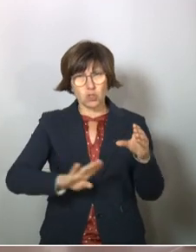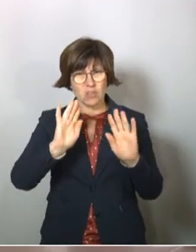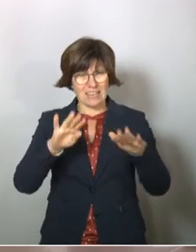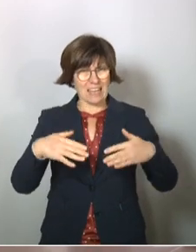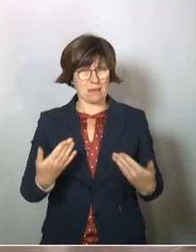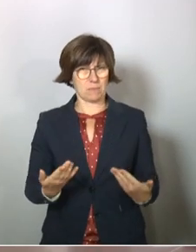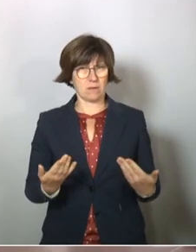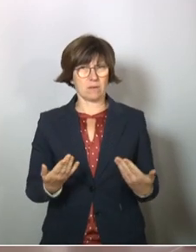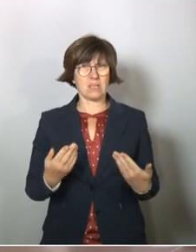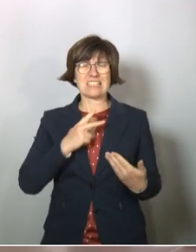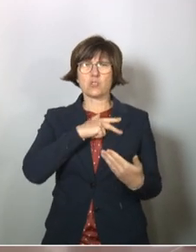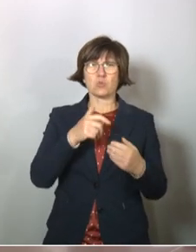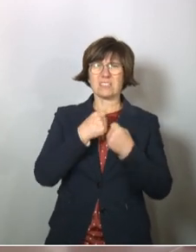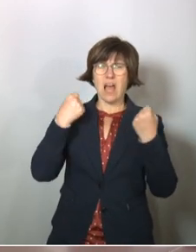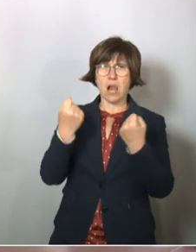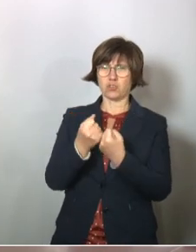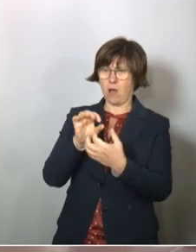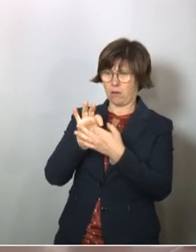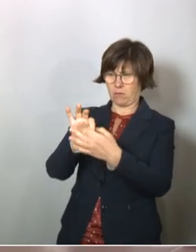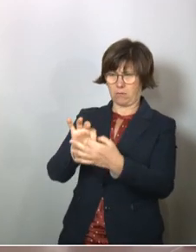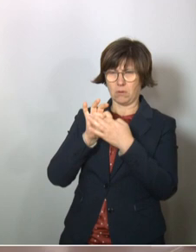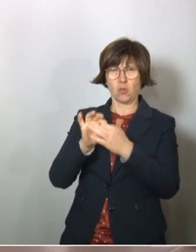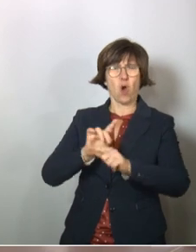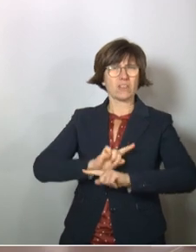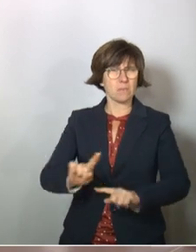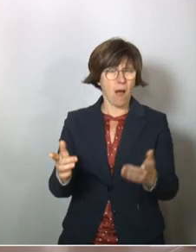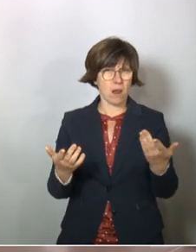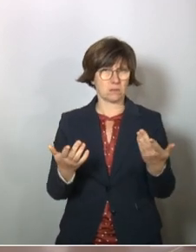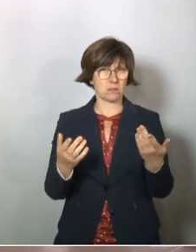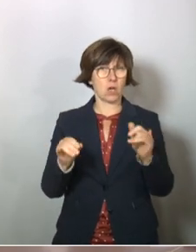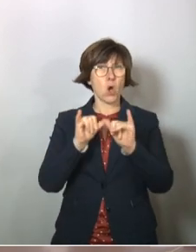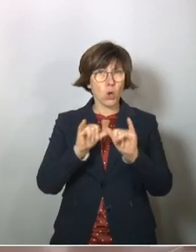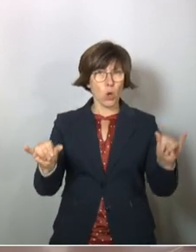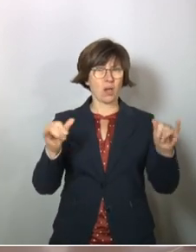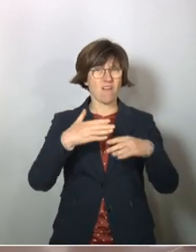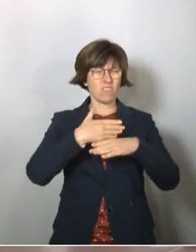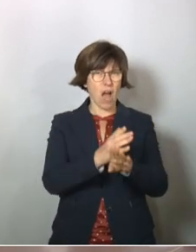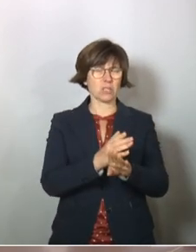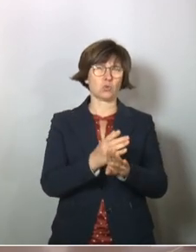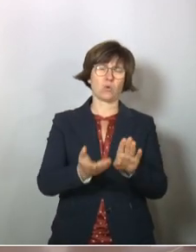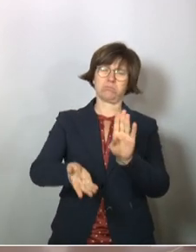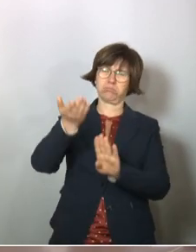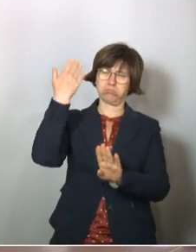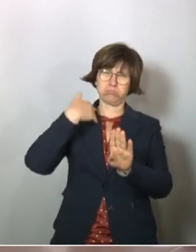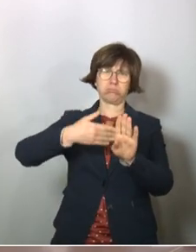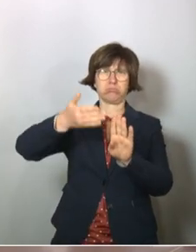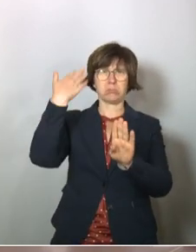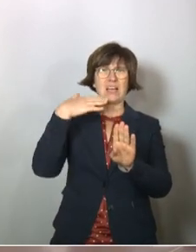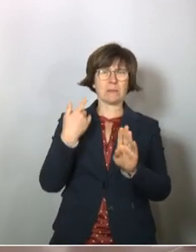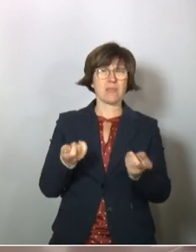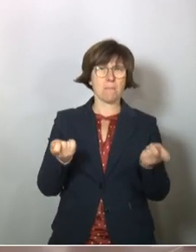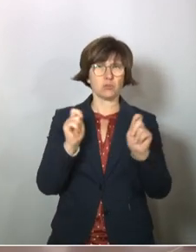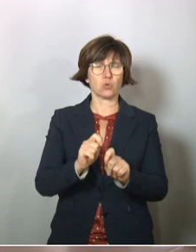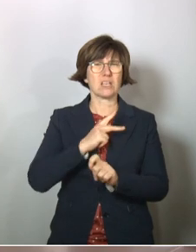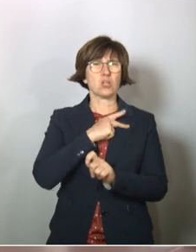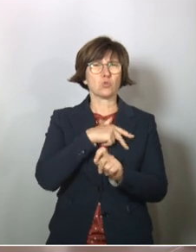gibt, zu denen der Sozialstaat noch nie gekommen ist. Und es gab ja zum Glück von unserer Fraktion schon vor langer Zeit einen Beschluss,